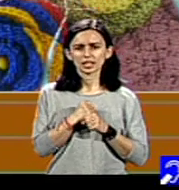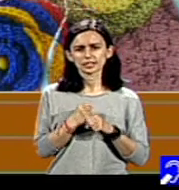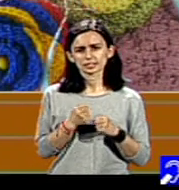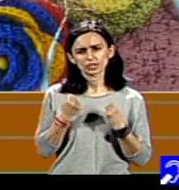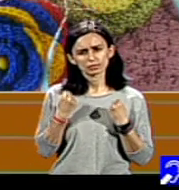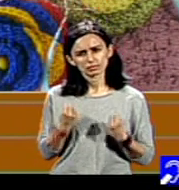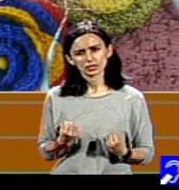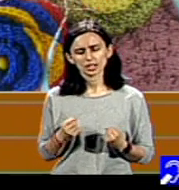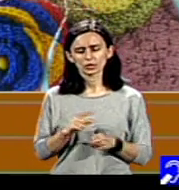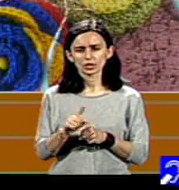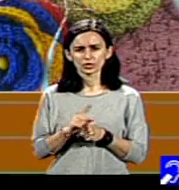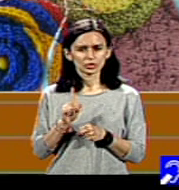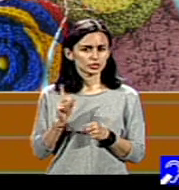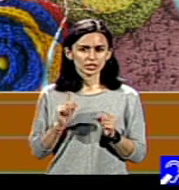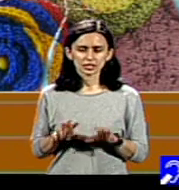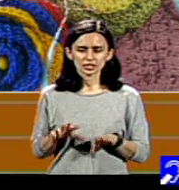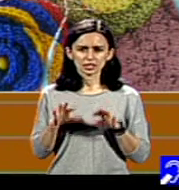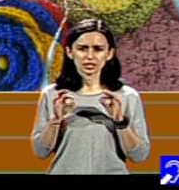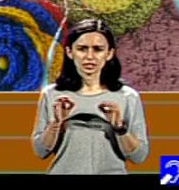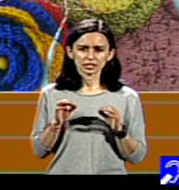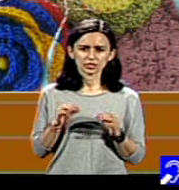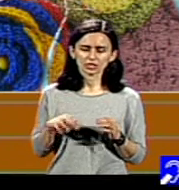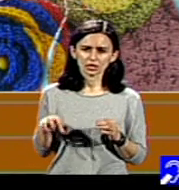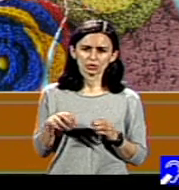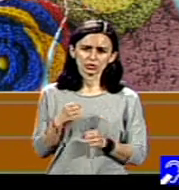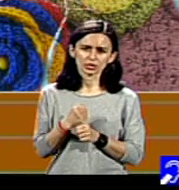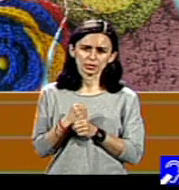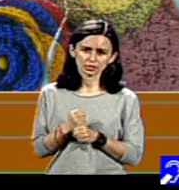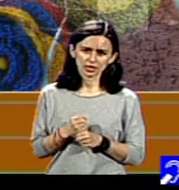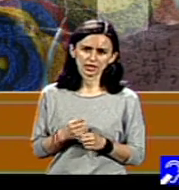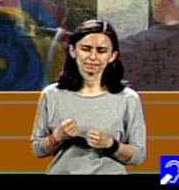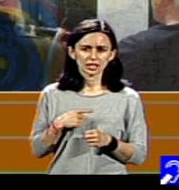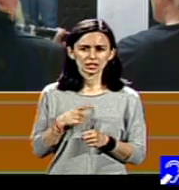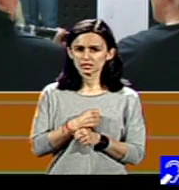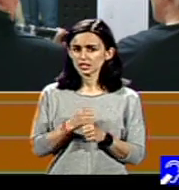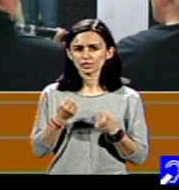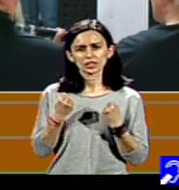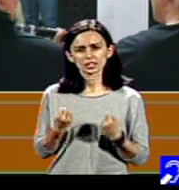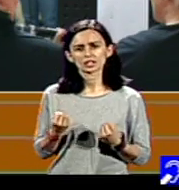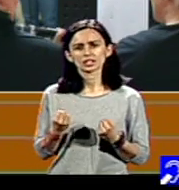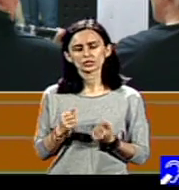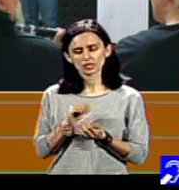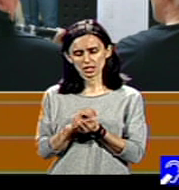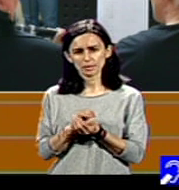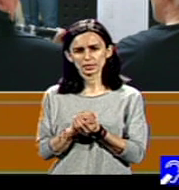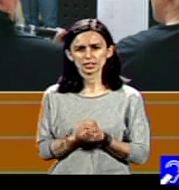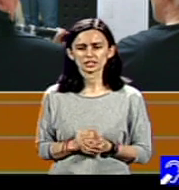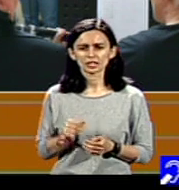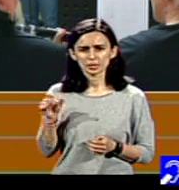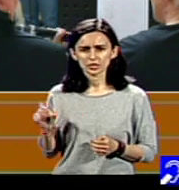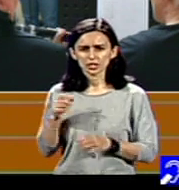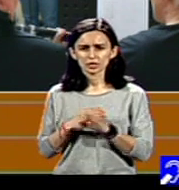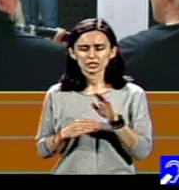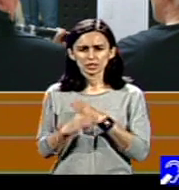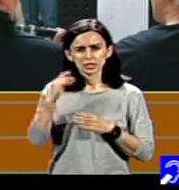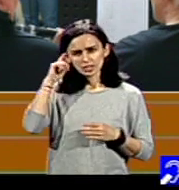să găsești un loc de muncă, ci să păstrezi. Deci odată găsit locul de muncă, să reușe persoana cu disabilități